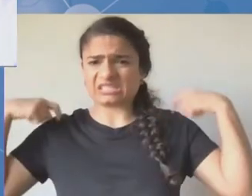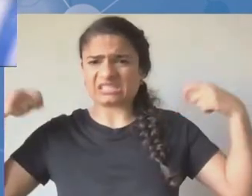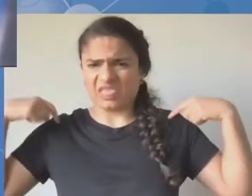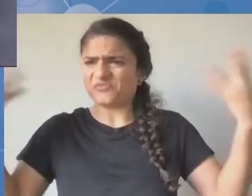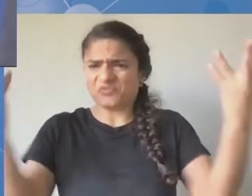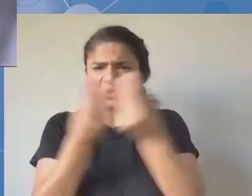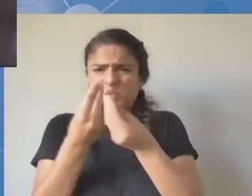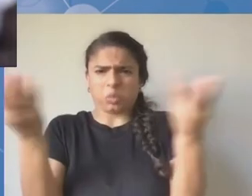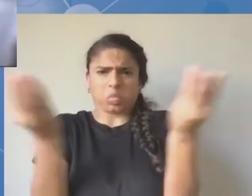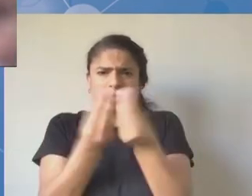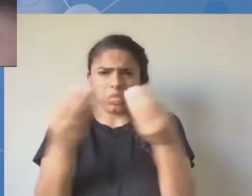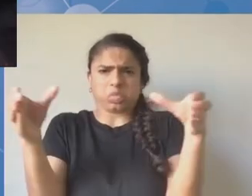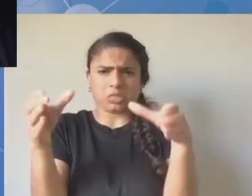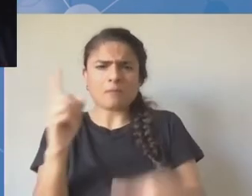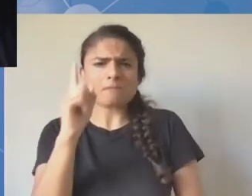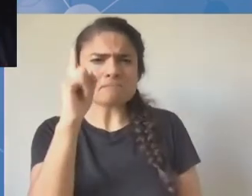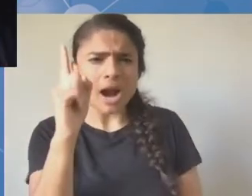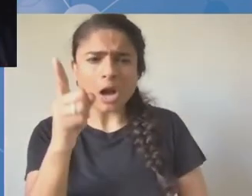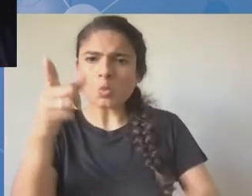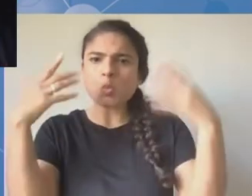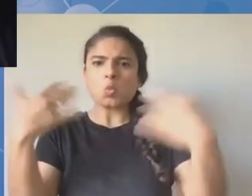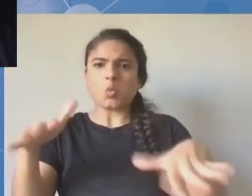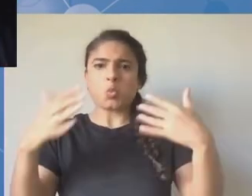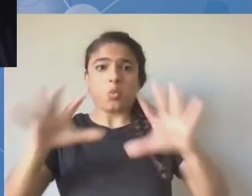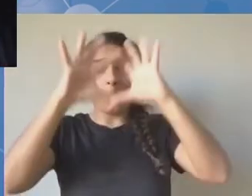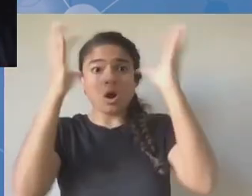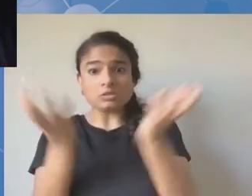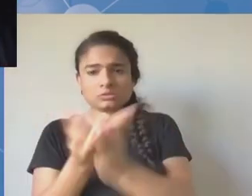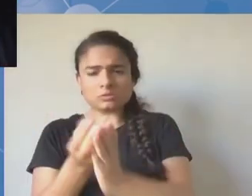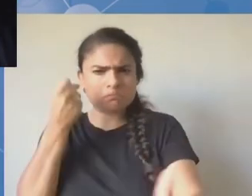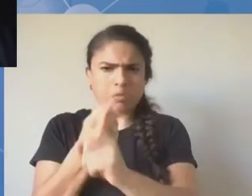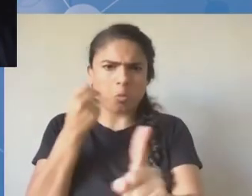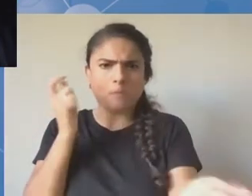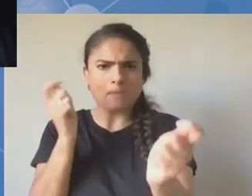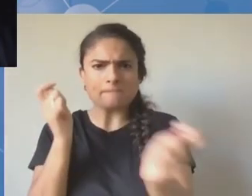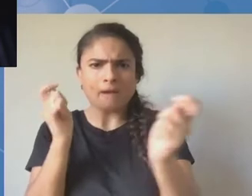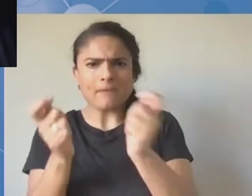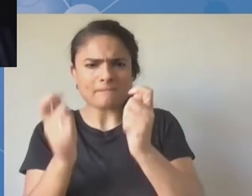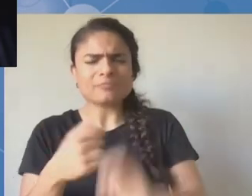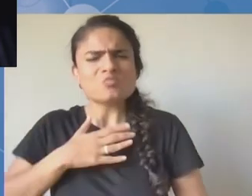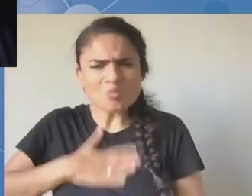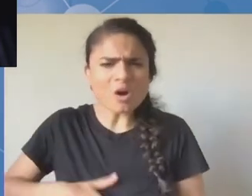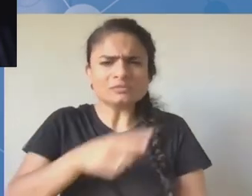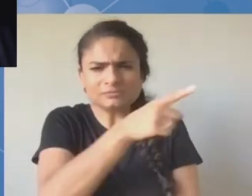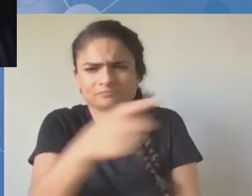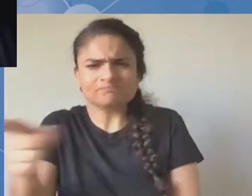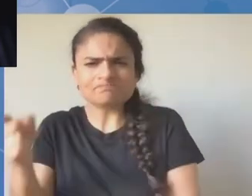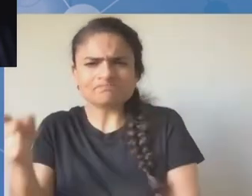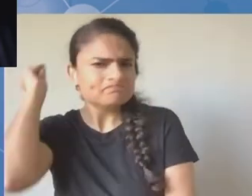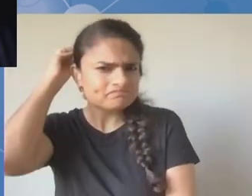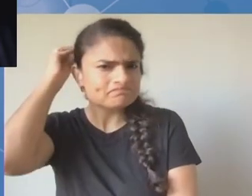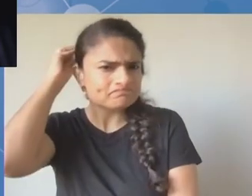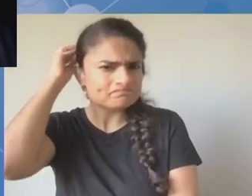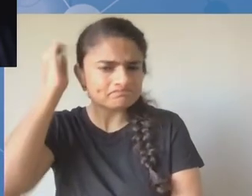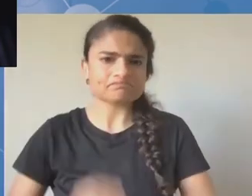wąskie grono osób, ale to, co robią, przekłada się na rzeczy. Rzeczywiste zmiany na